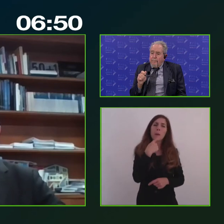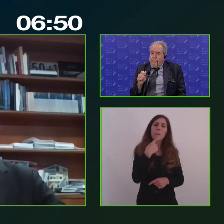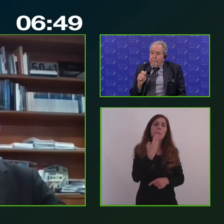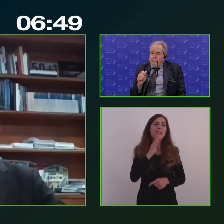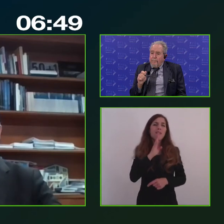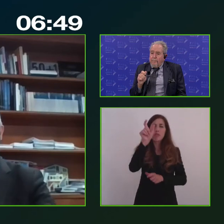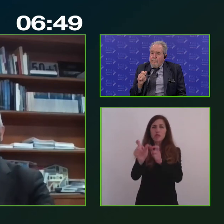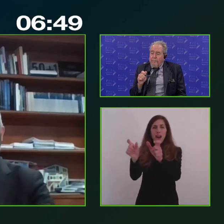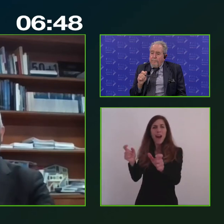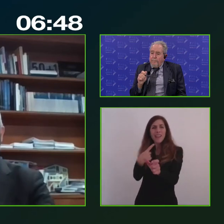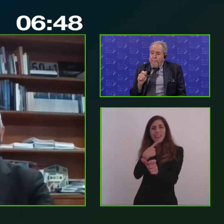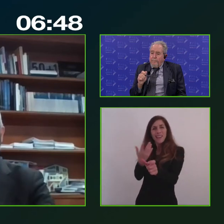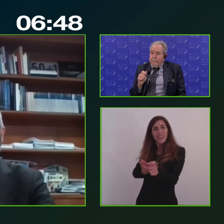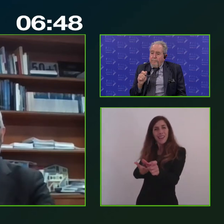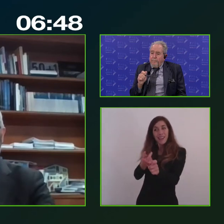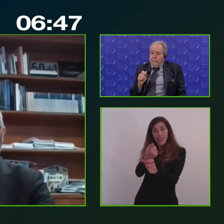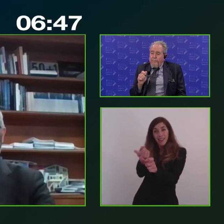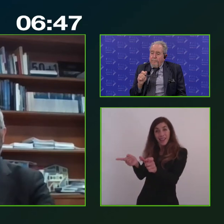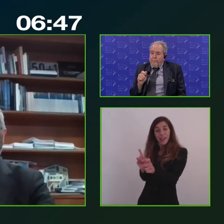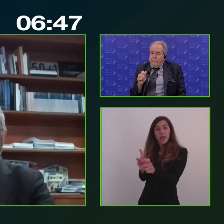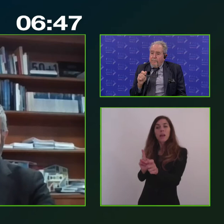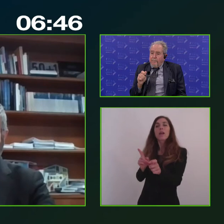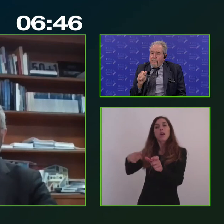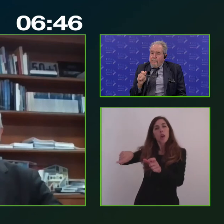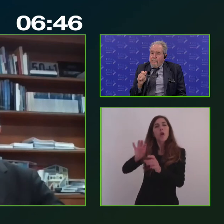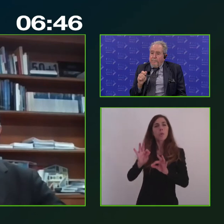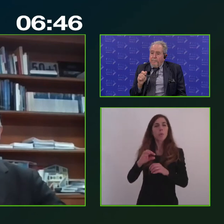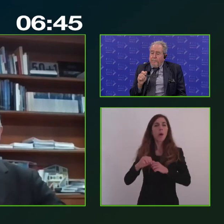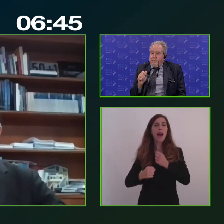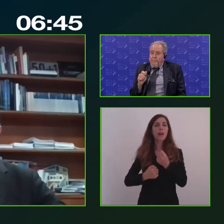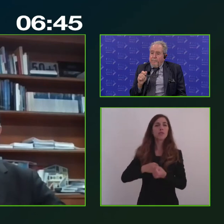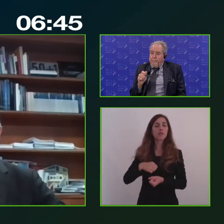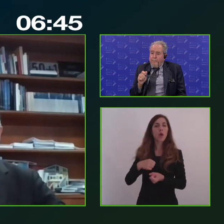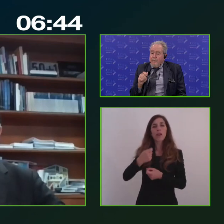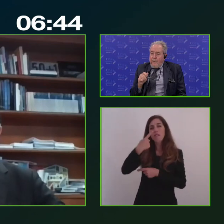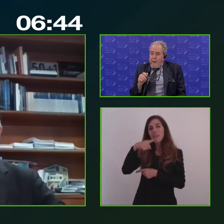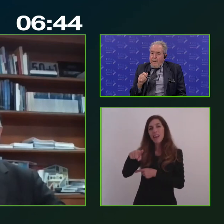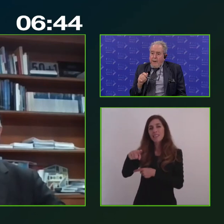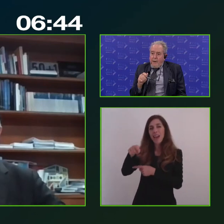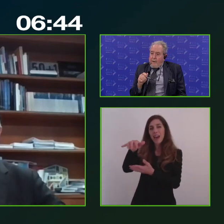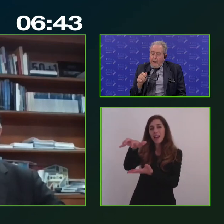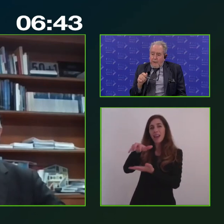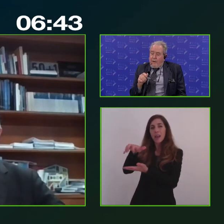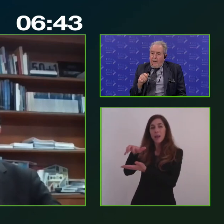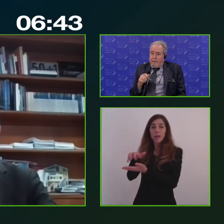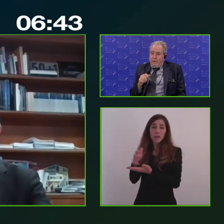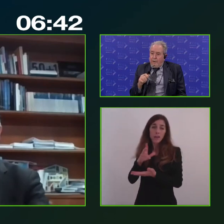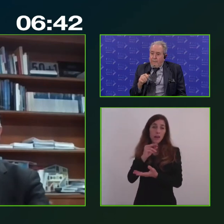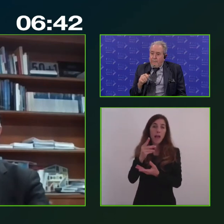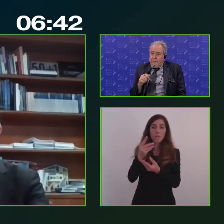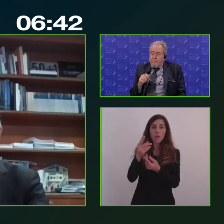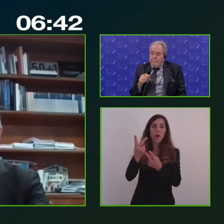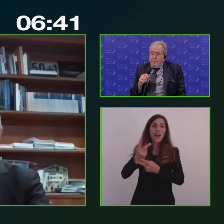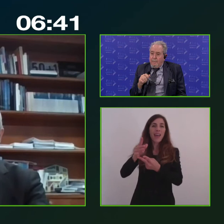Sono quelli che mettono in campo poi le azioni finanziarie, quindi parliamo principalmente degli enti locali,